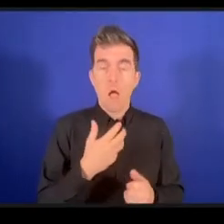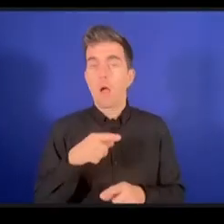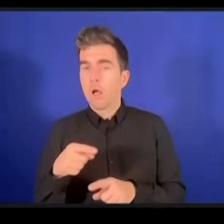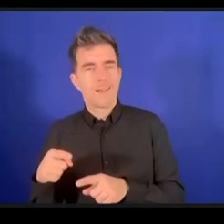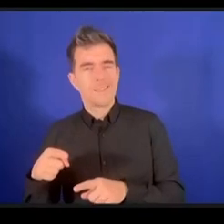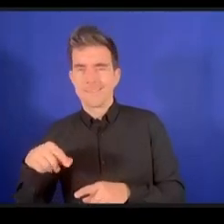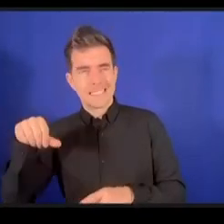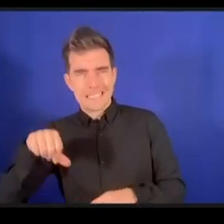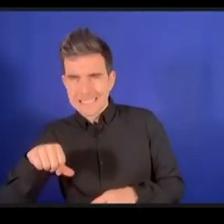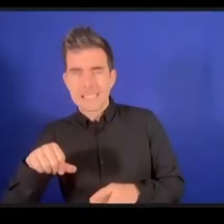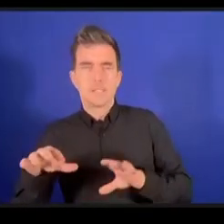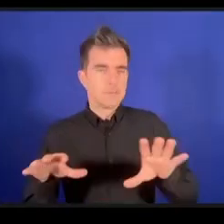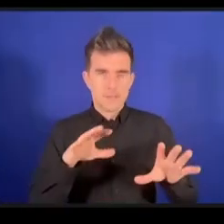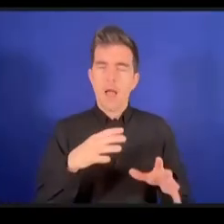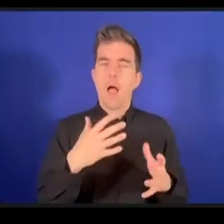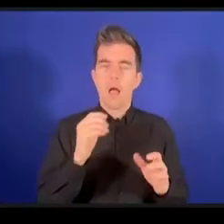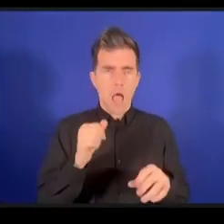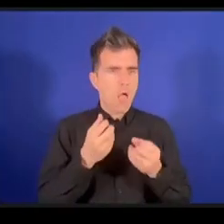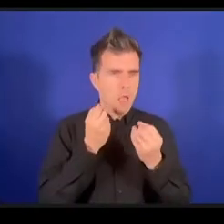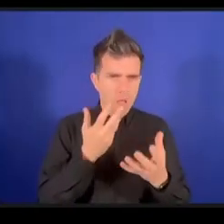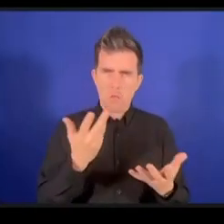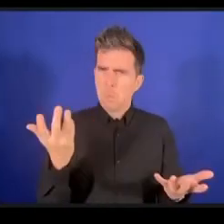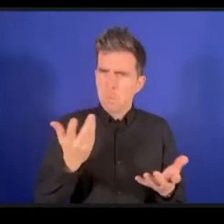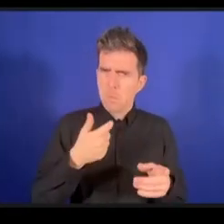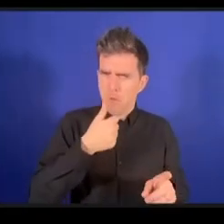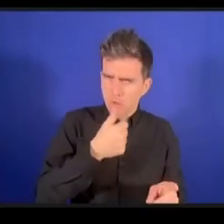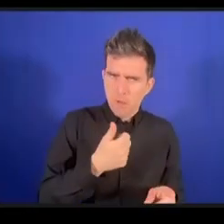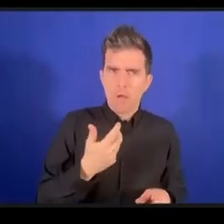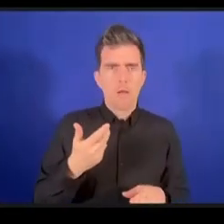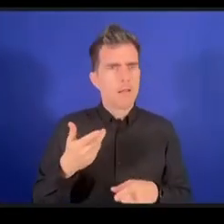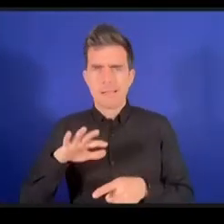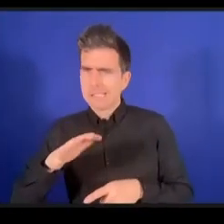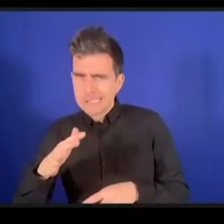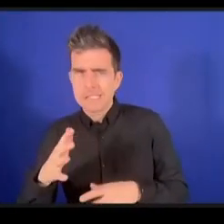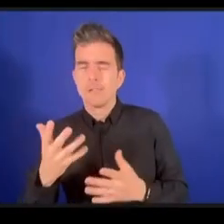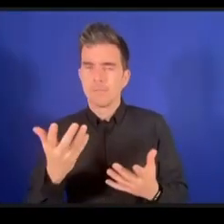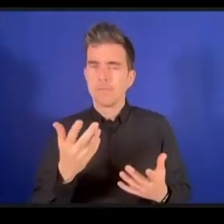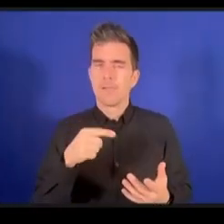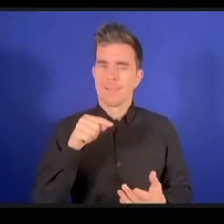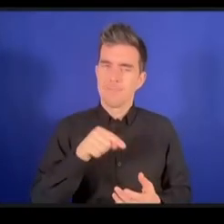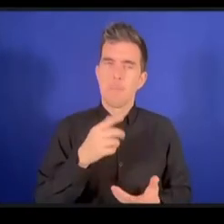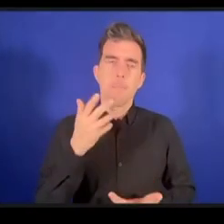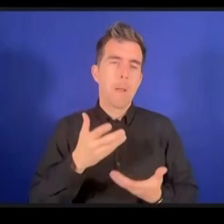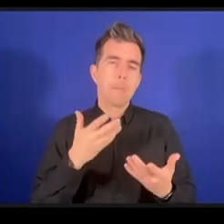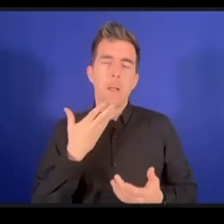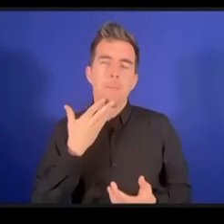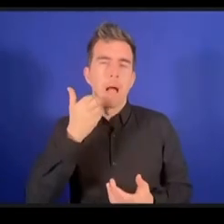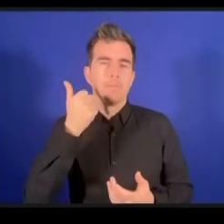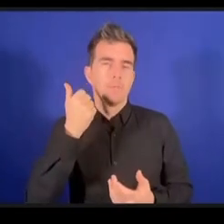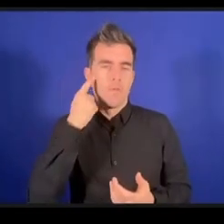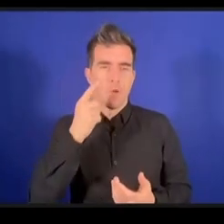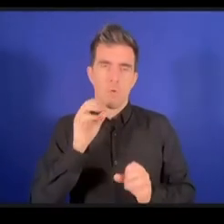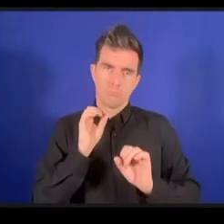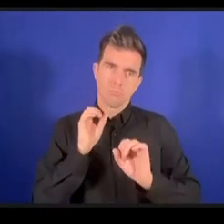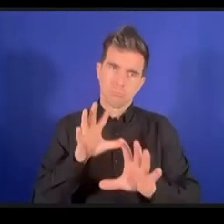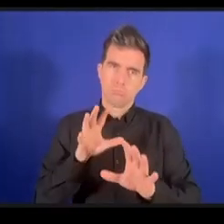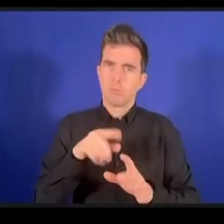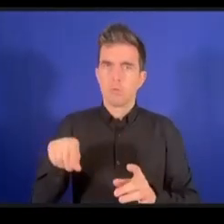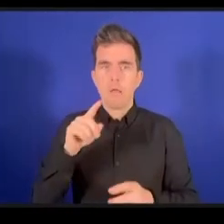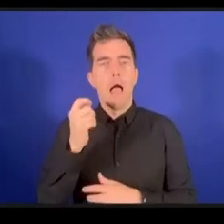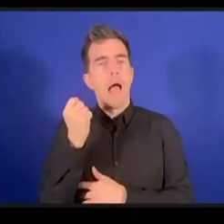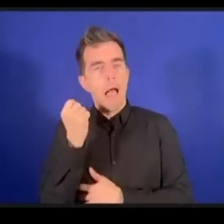قد تكون الطريقة المطلة لمساعدة المبرمجين على فهم